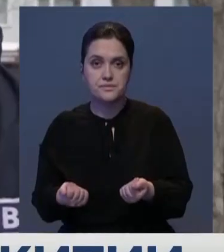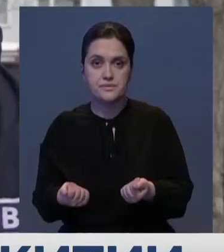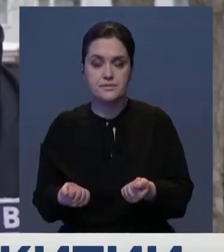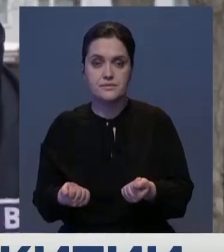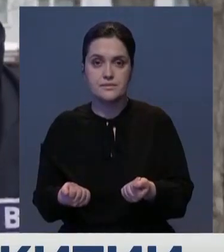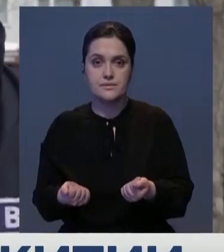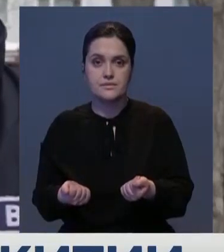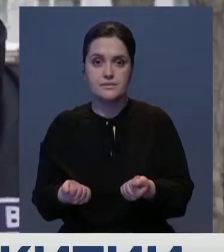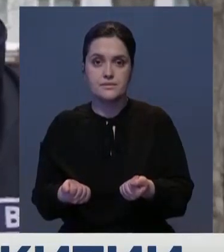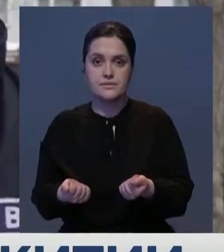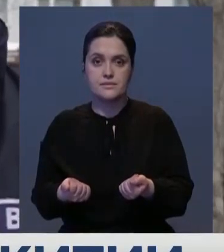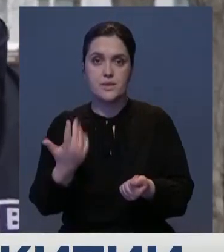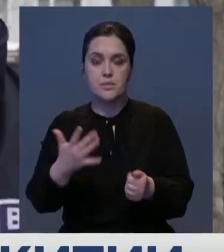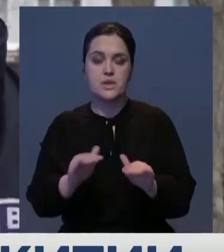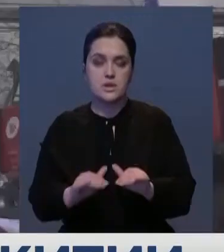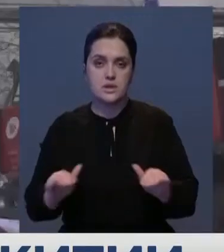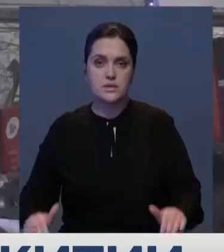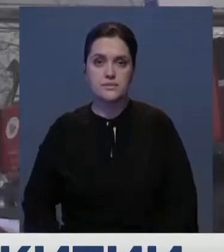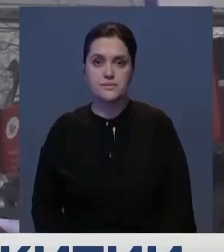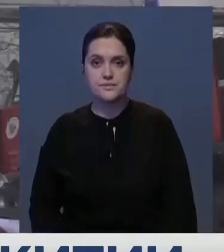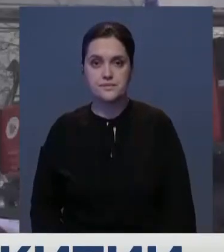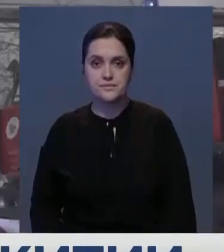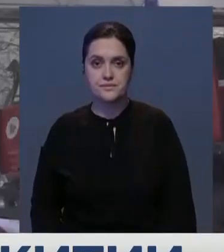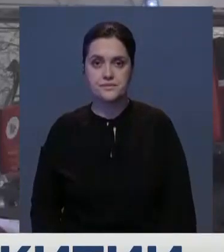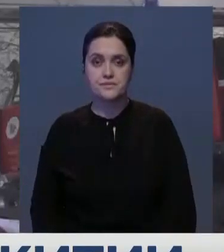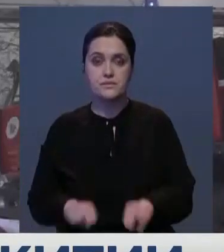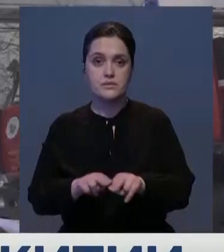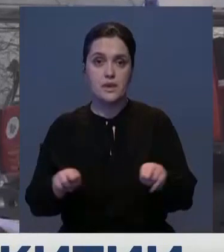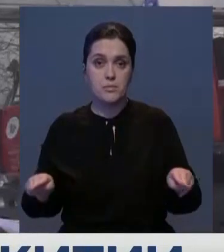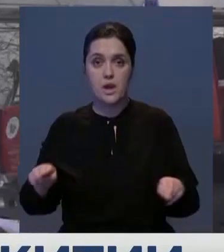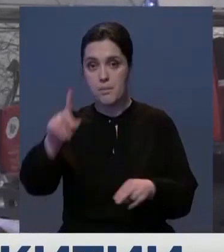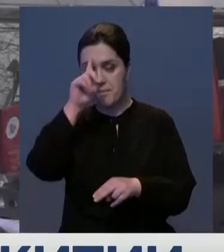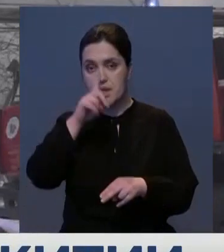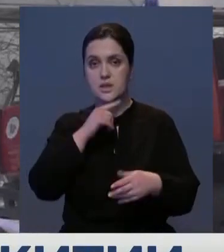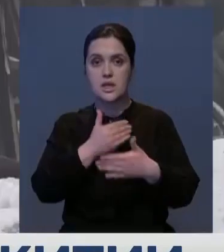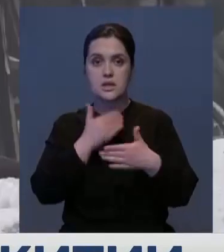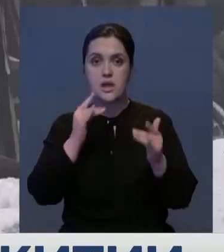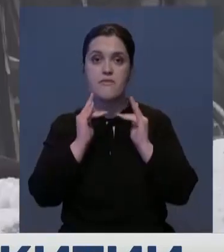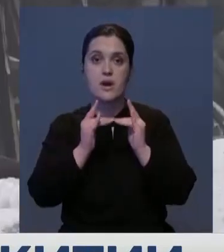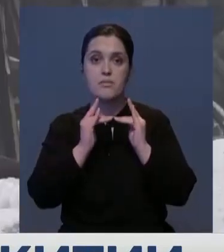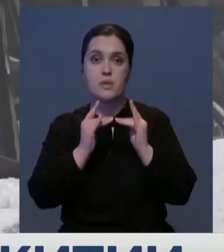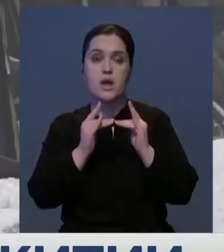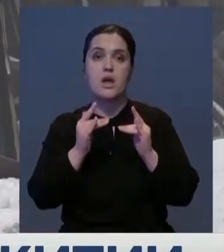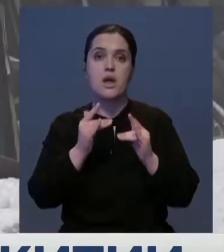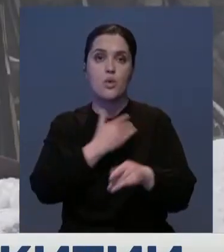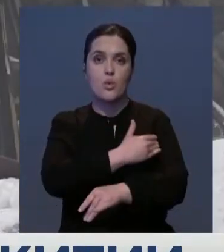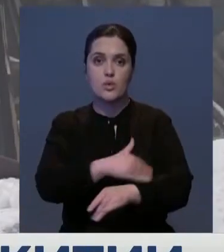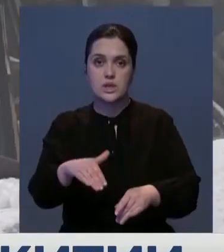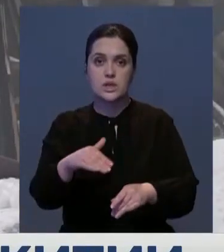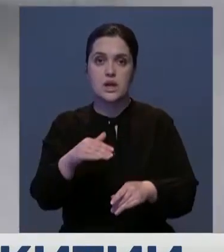И в том числе пятеро детей. Напомню, в Петропавловске месяц назад в общежитии по улице Интернациональный